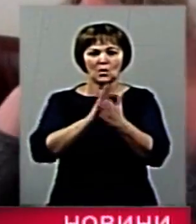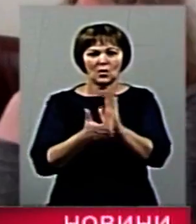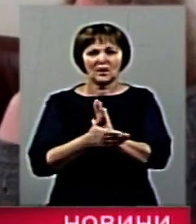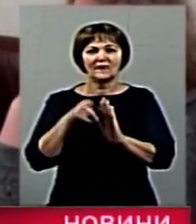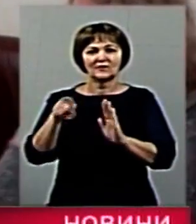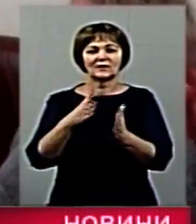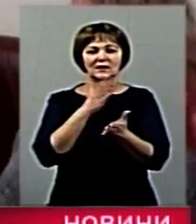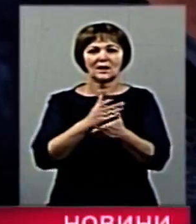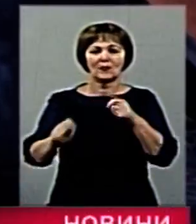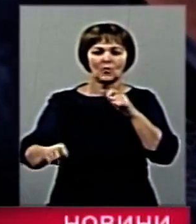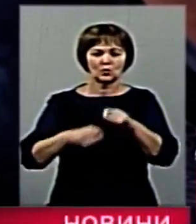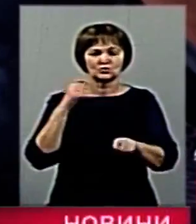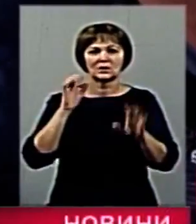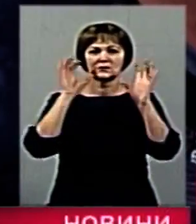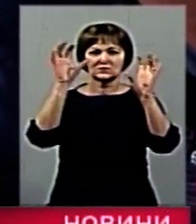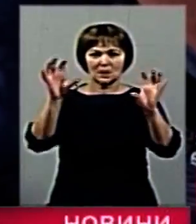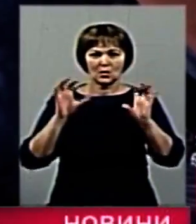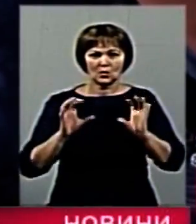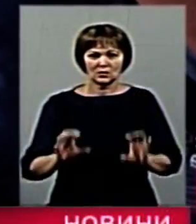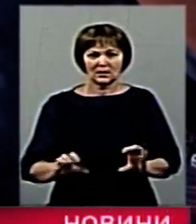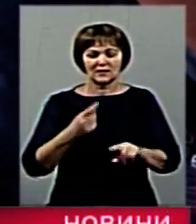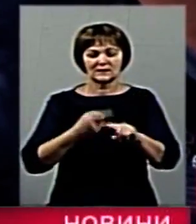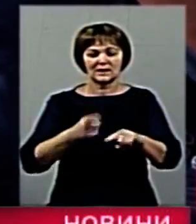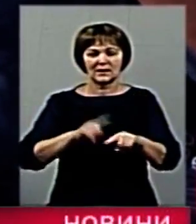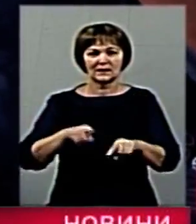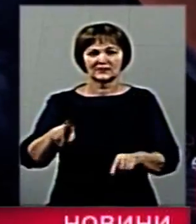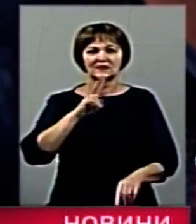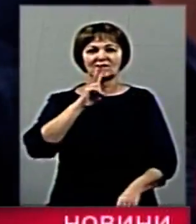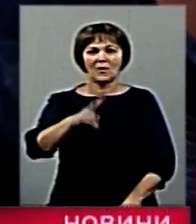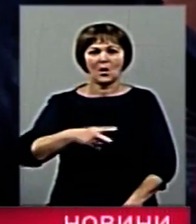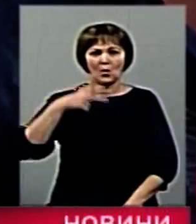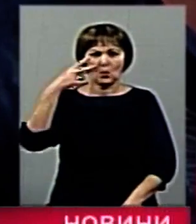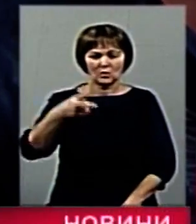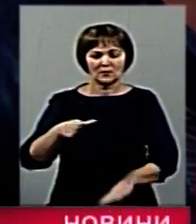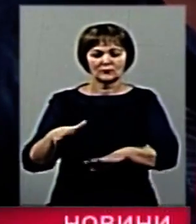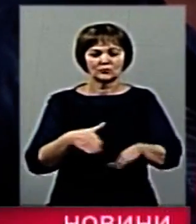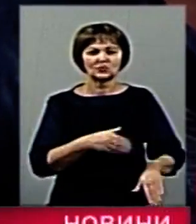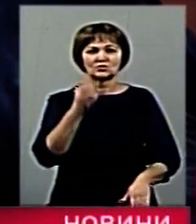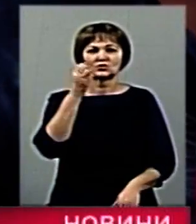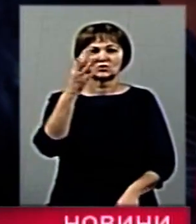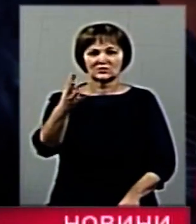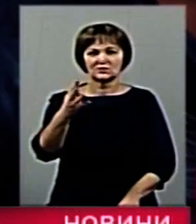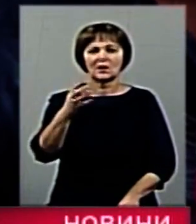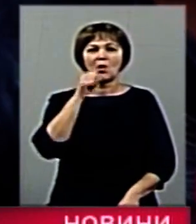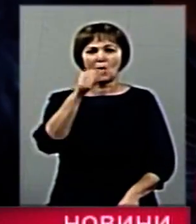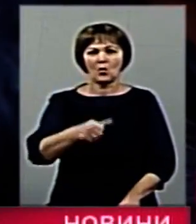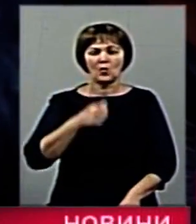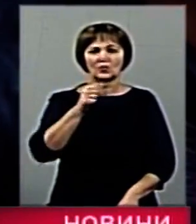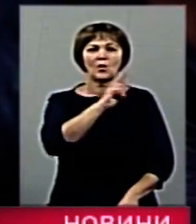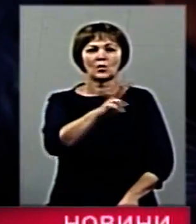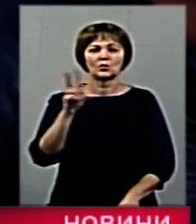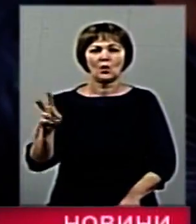в порушення законів. Скажи, за ось ці два роки, що пройшли з 2014 року, хто із пацанів получив квартиру і скільки?